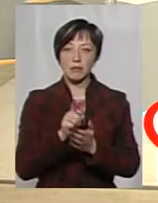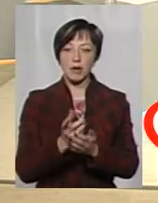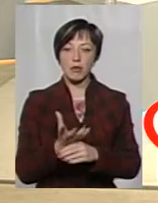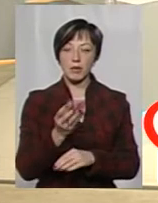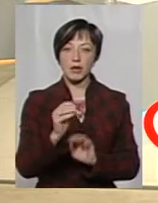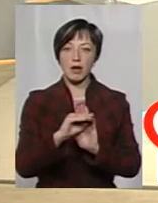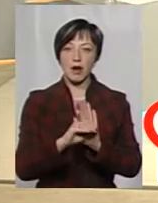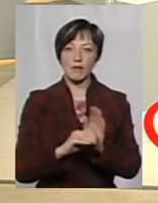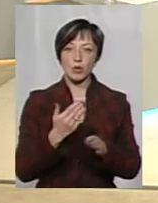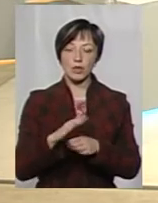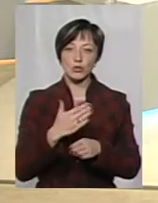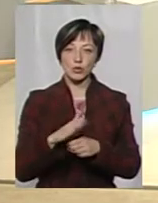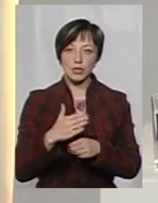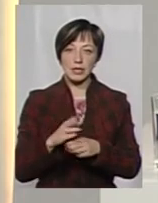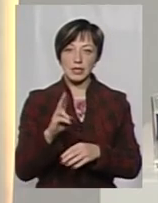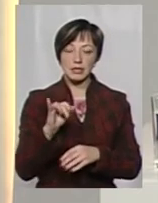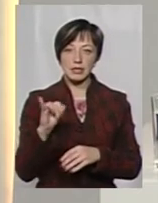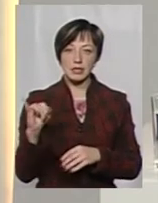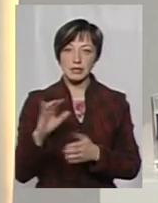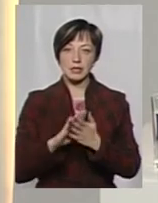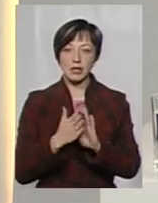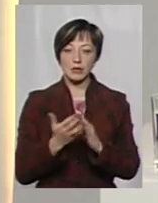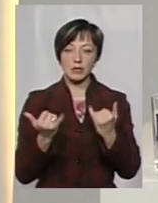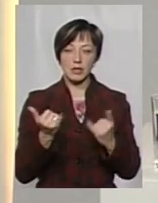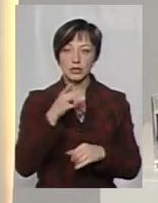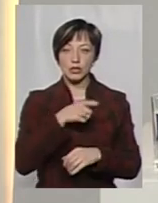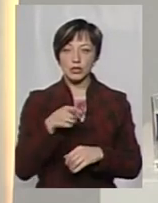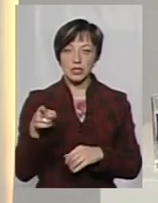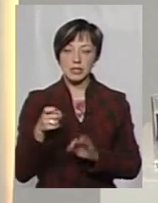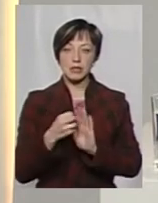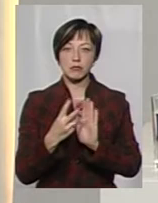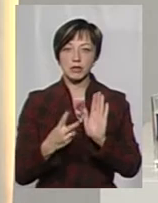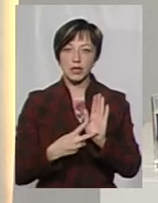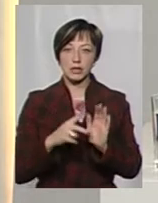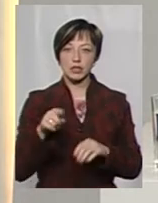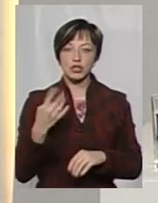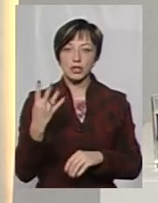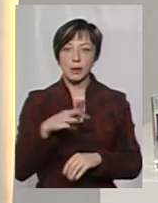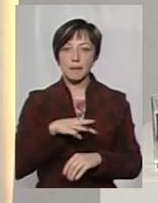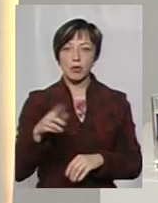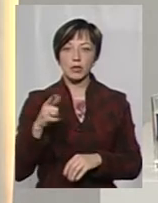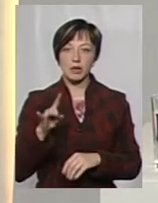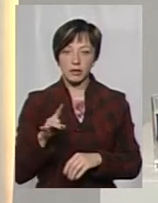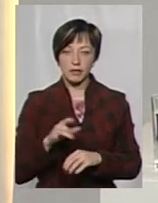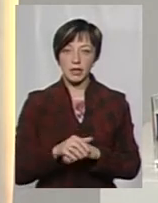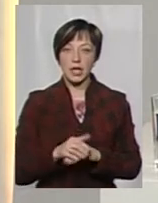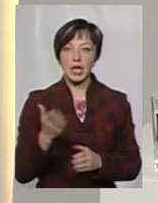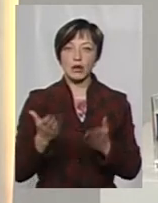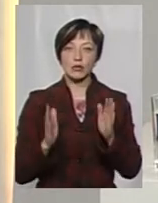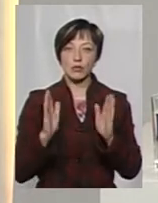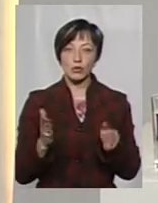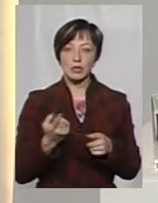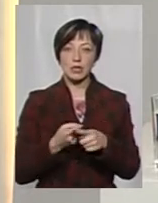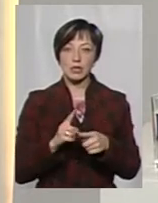графіку реструктуризації станом на даний час 17,4 млн грн. Тобто, якщо буде